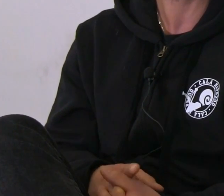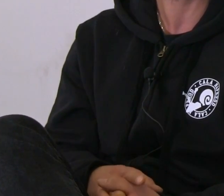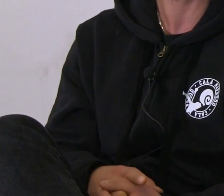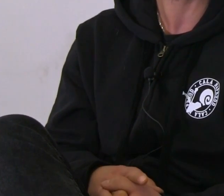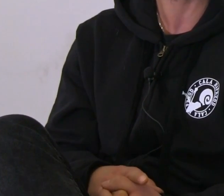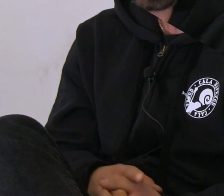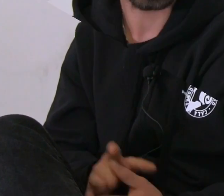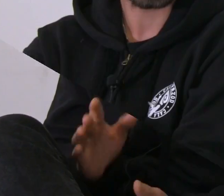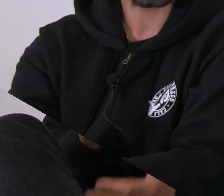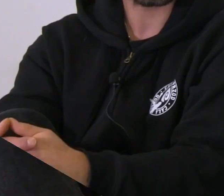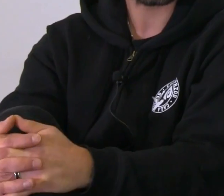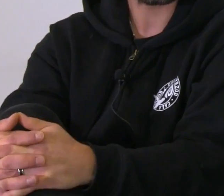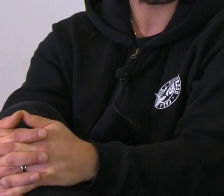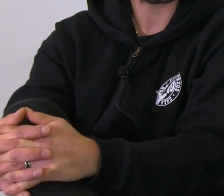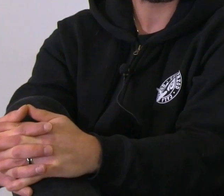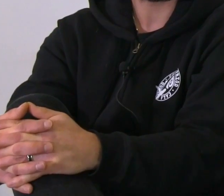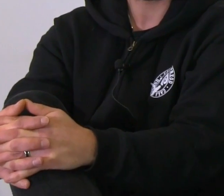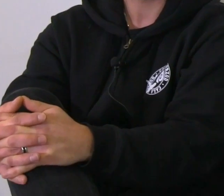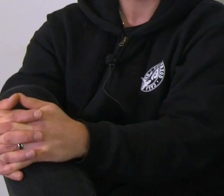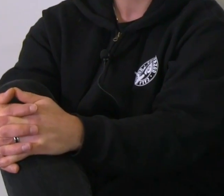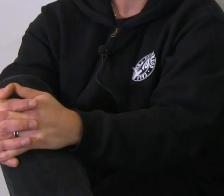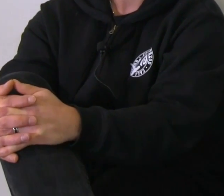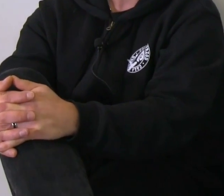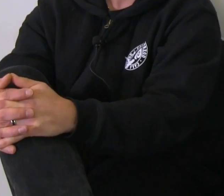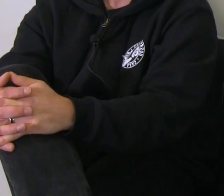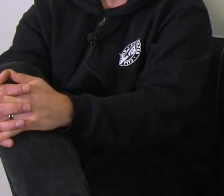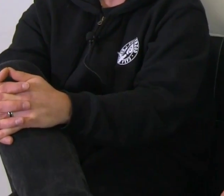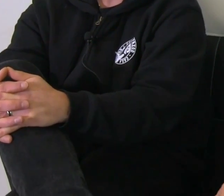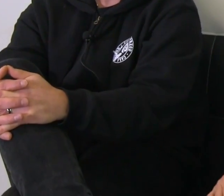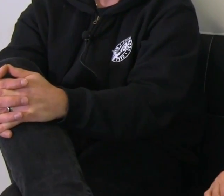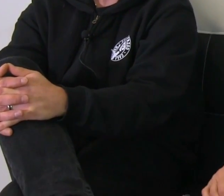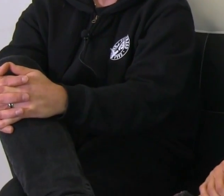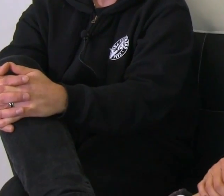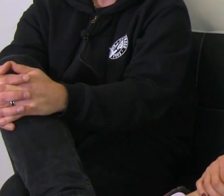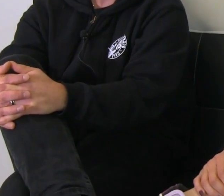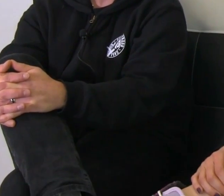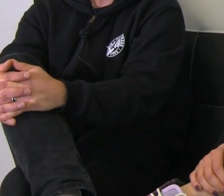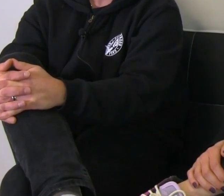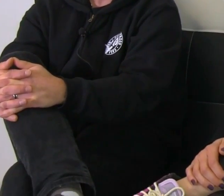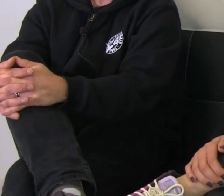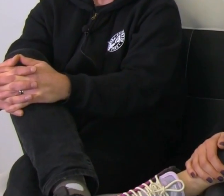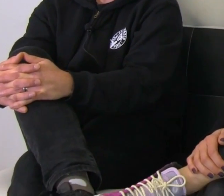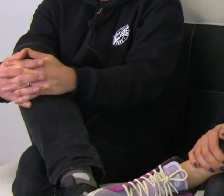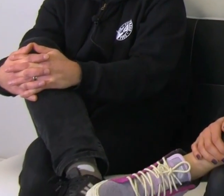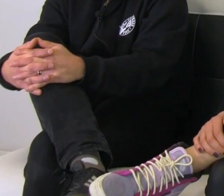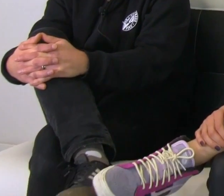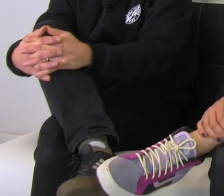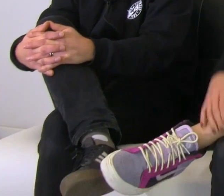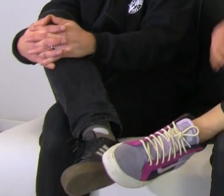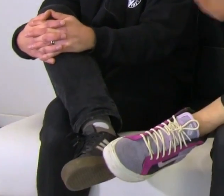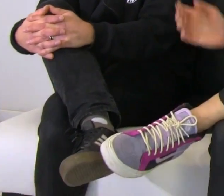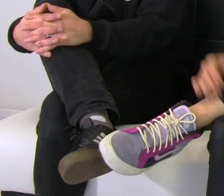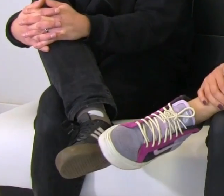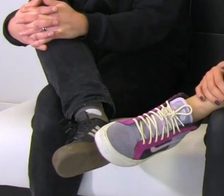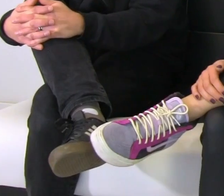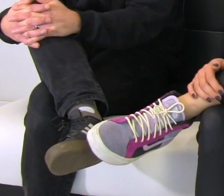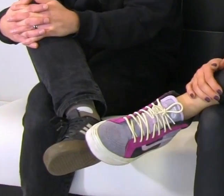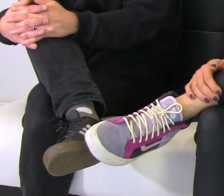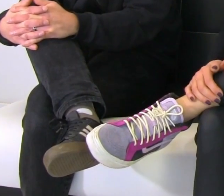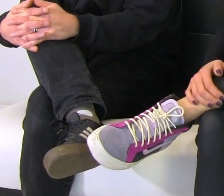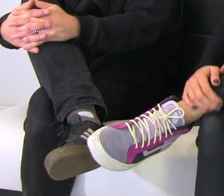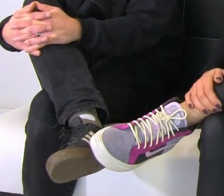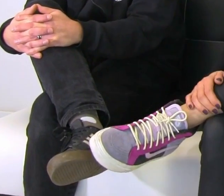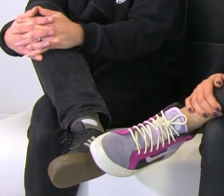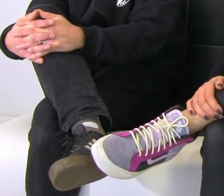członkiem tego wszystkiego. Tak, dużo spontanicznych akcji, dużo się dzieje przez przypadek, dużo gdzieś takich właśnie